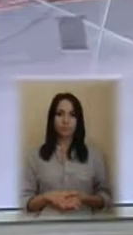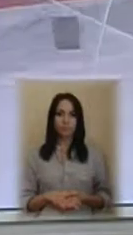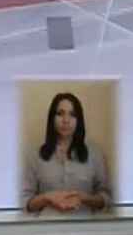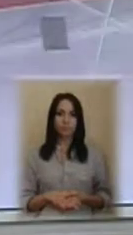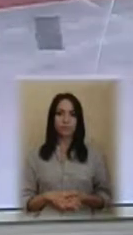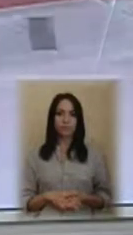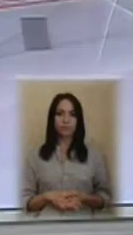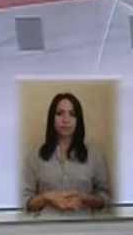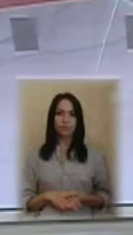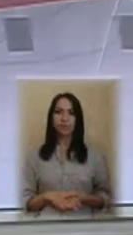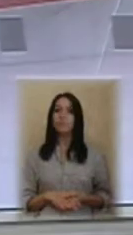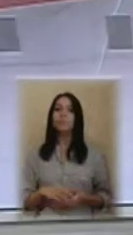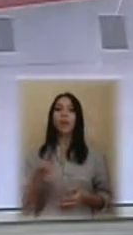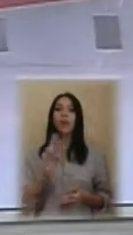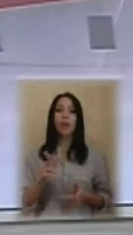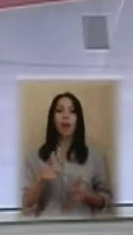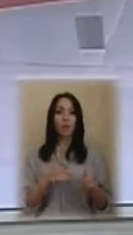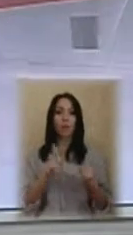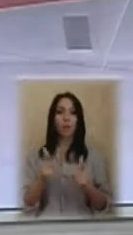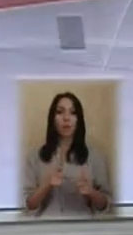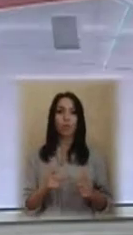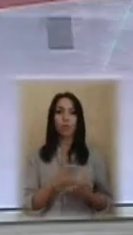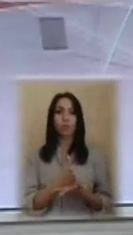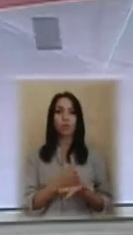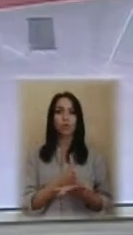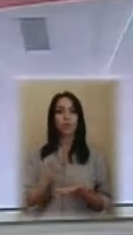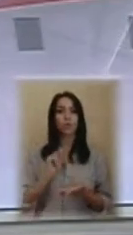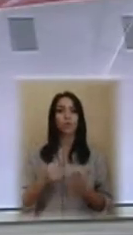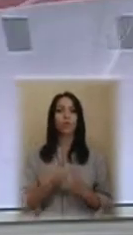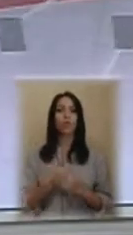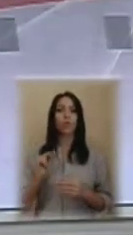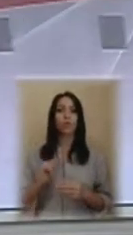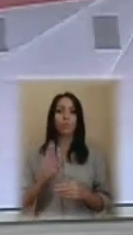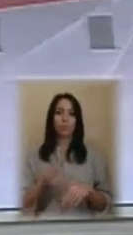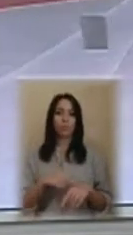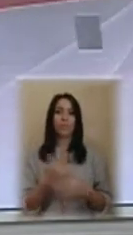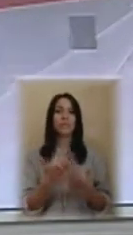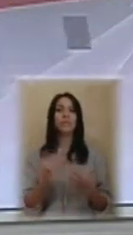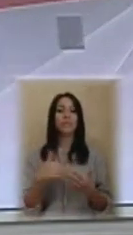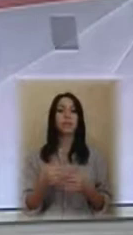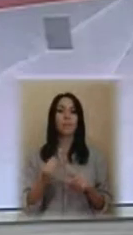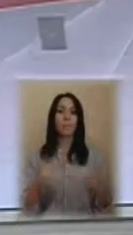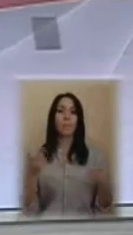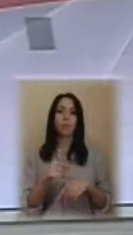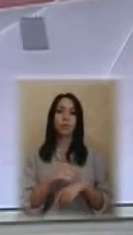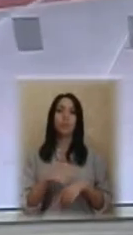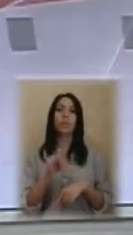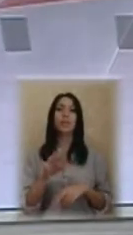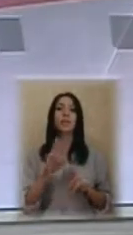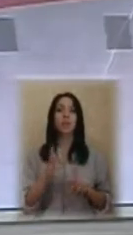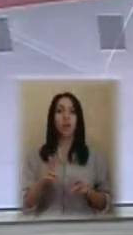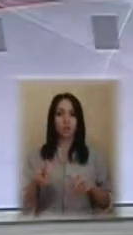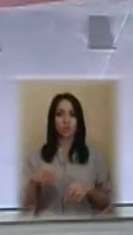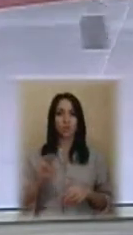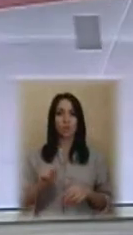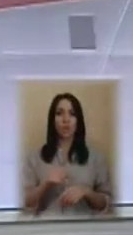Як підготувати службового собаку до роботи у поліції? Скільки для цього потрібно часу? Та як собака працює під час затримання